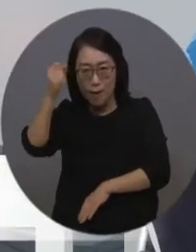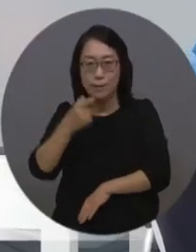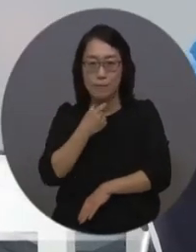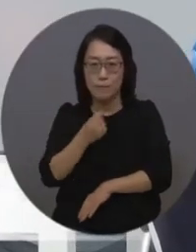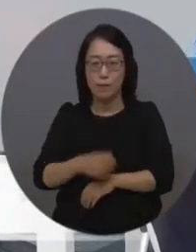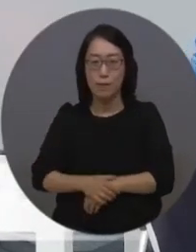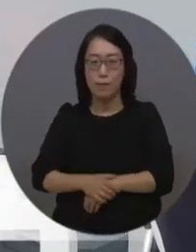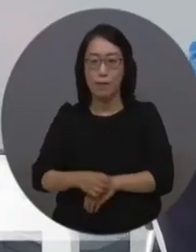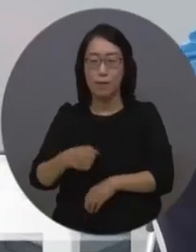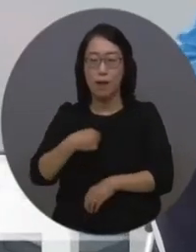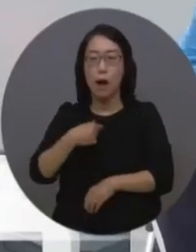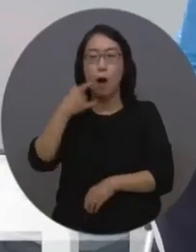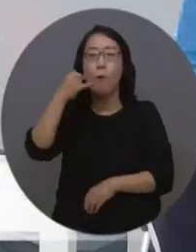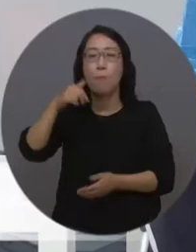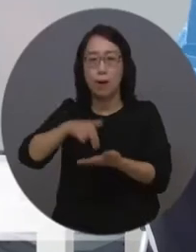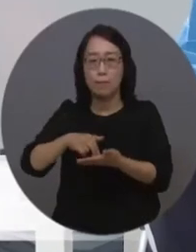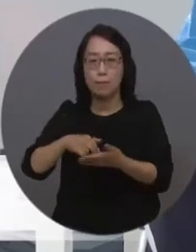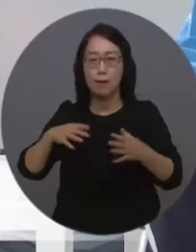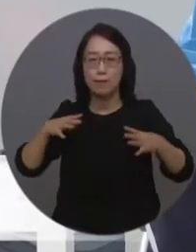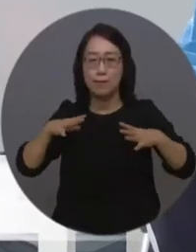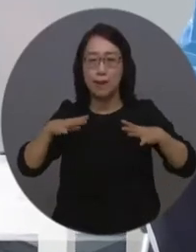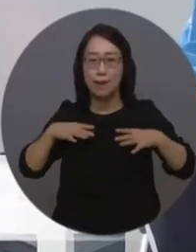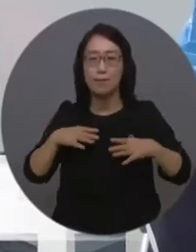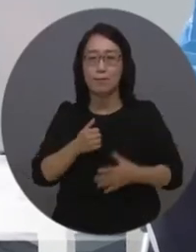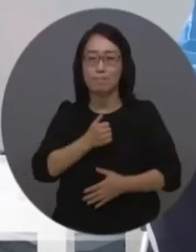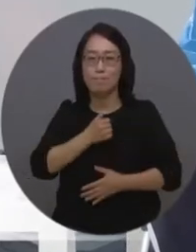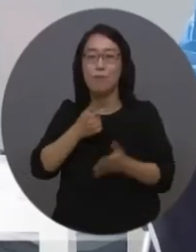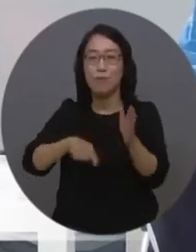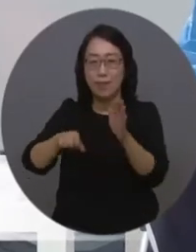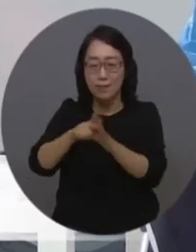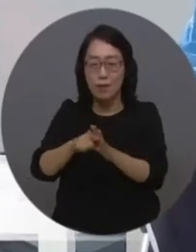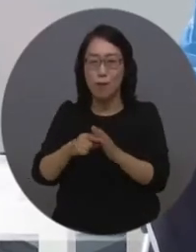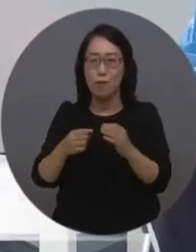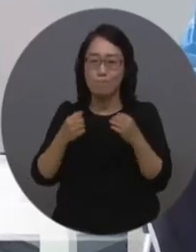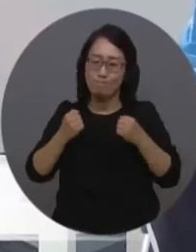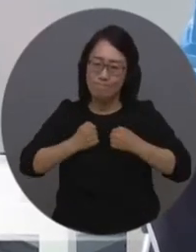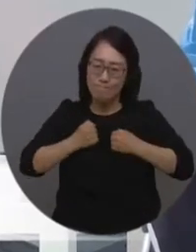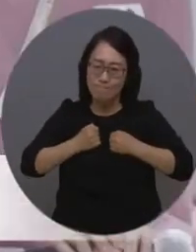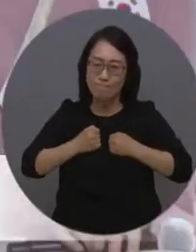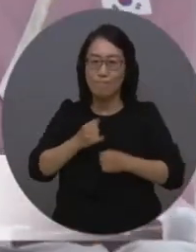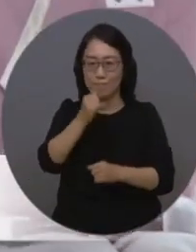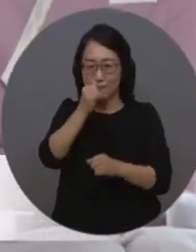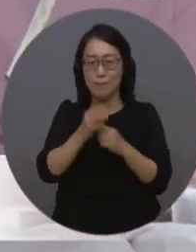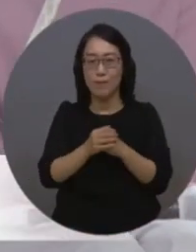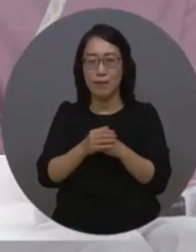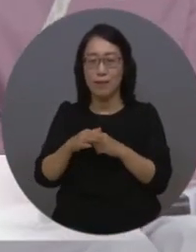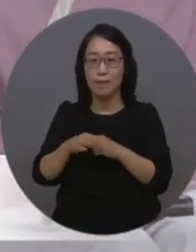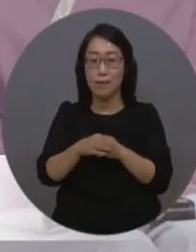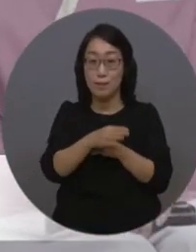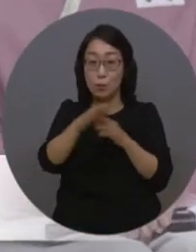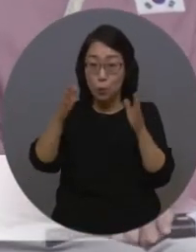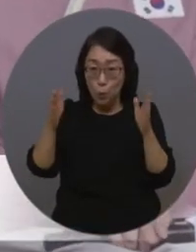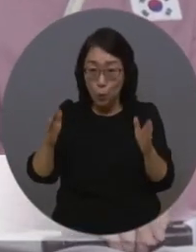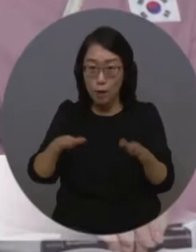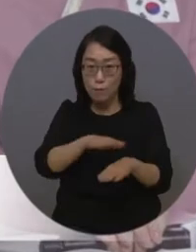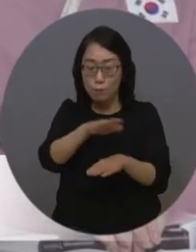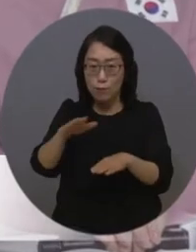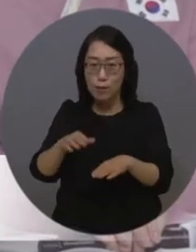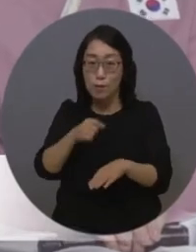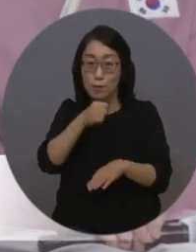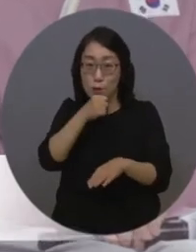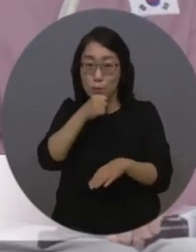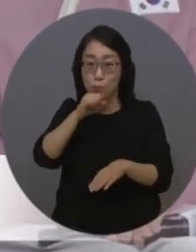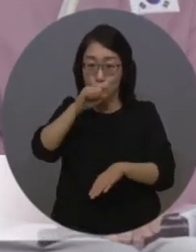엄마가 되기 위해서 정말 최선을 다해서 훈련에 임하고 있는데요. 그동안 성적을 잘 내서